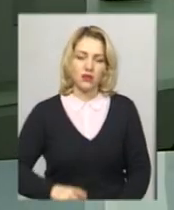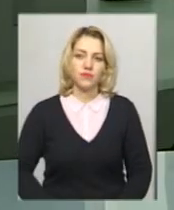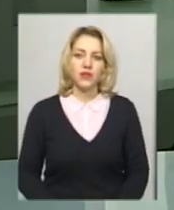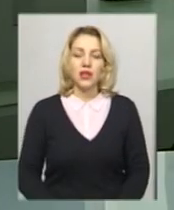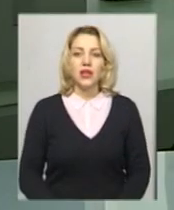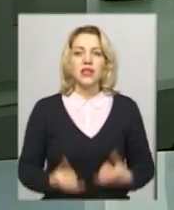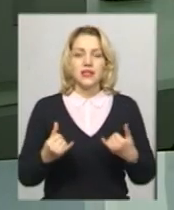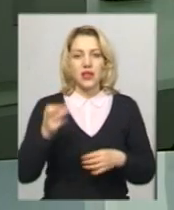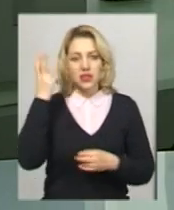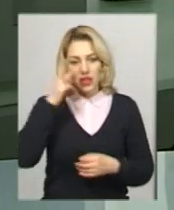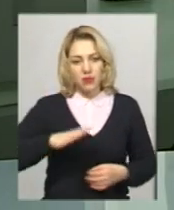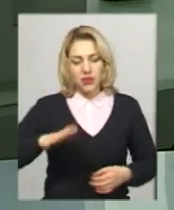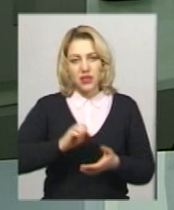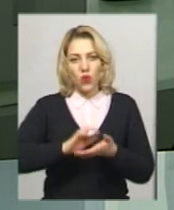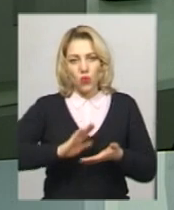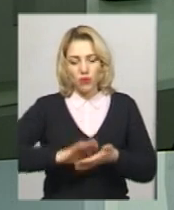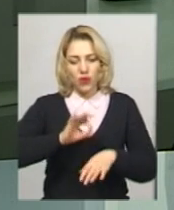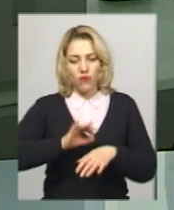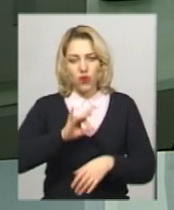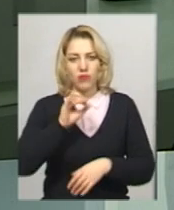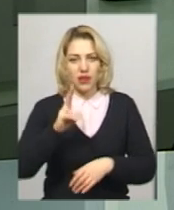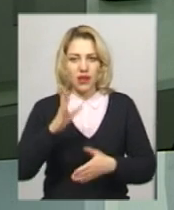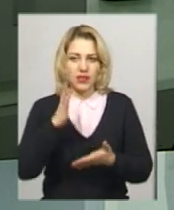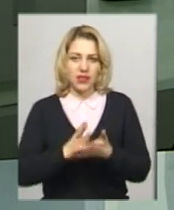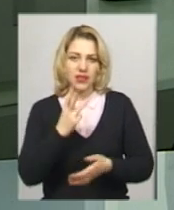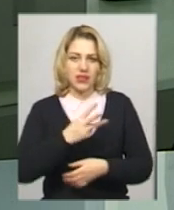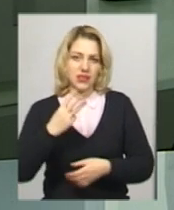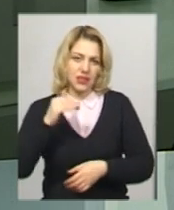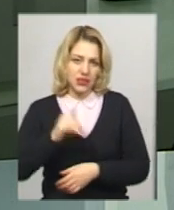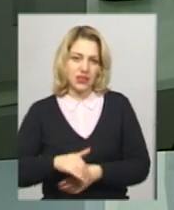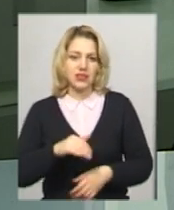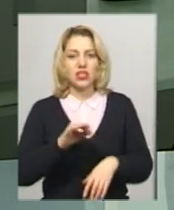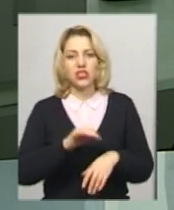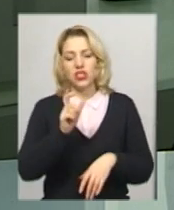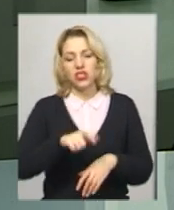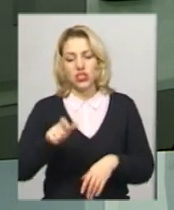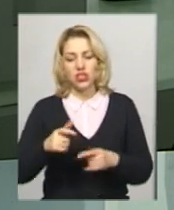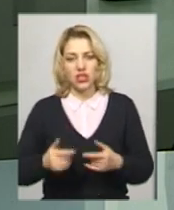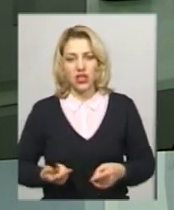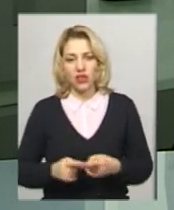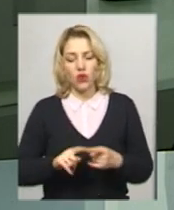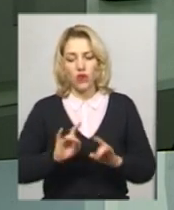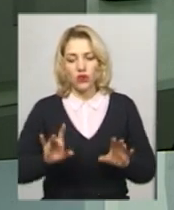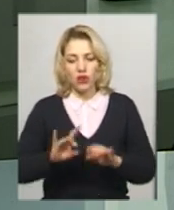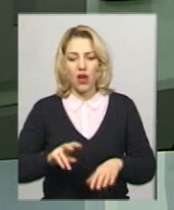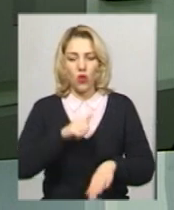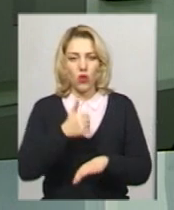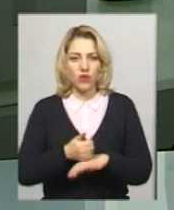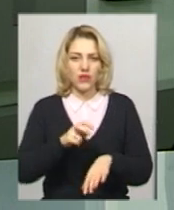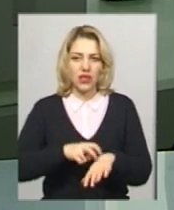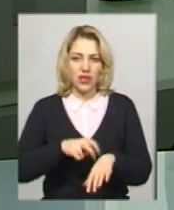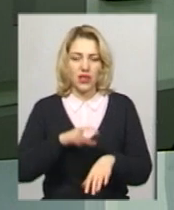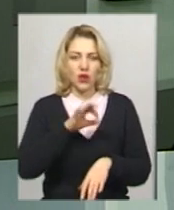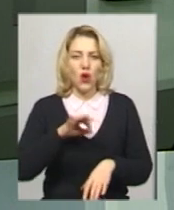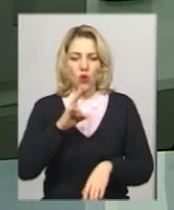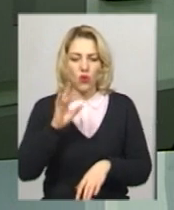Зараз на полічній на обліку хворих. На рак перебуває 33 тисячі жителів, каже головний лікар обласного онкологічного диспансеру